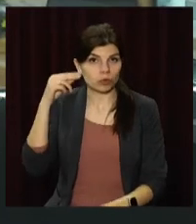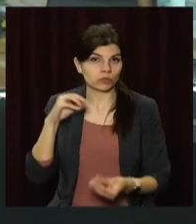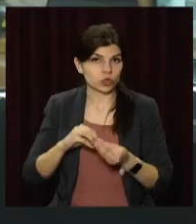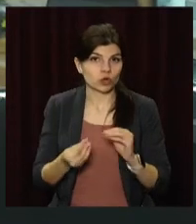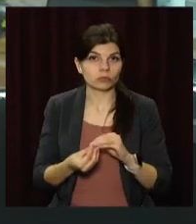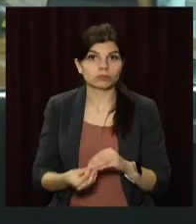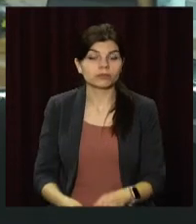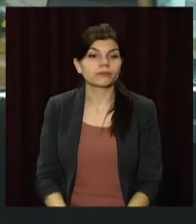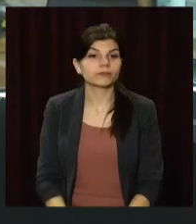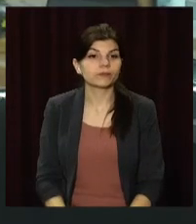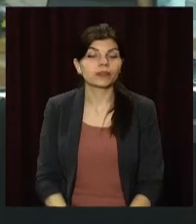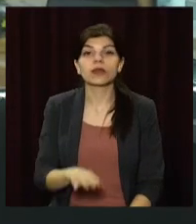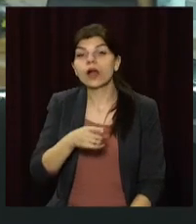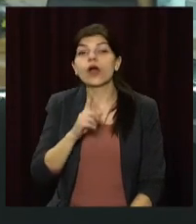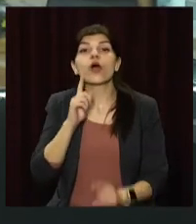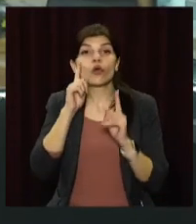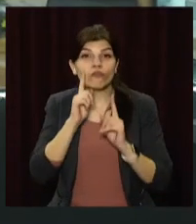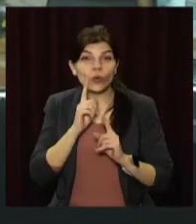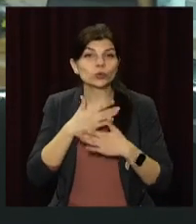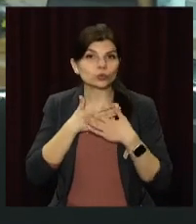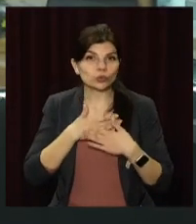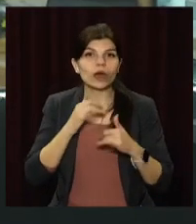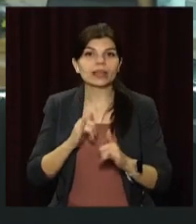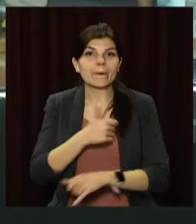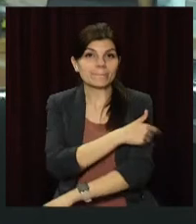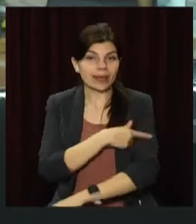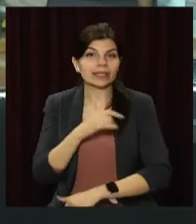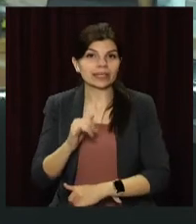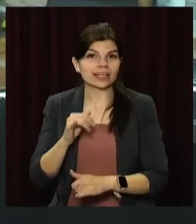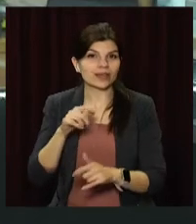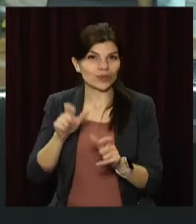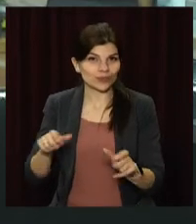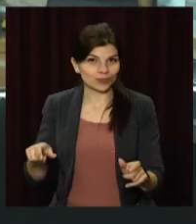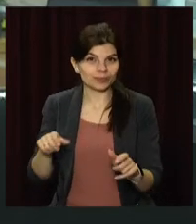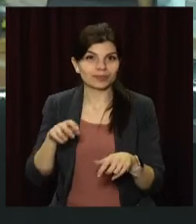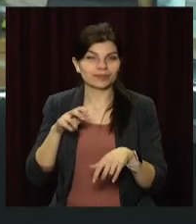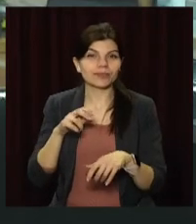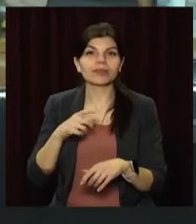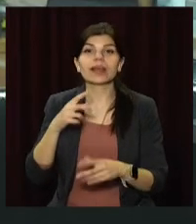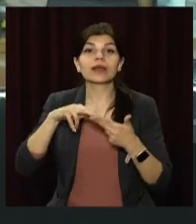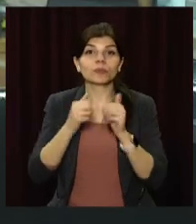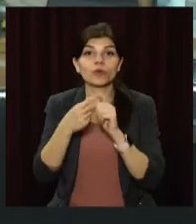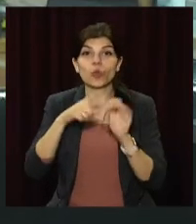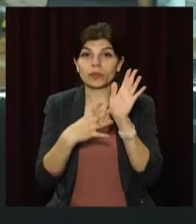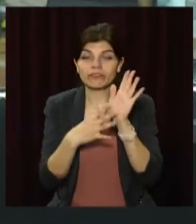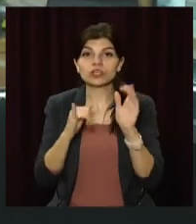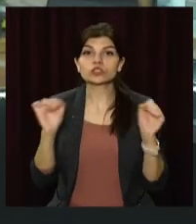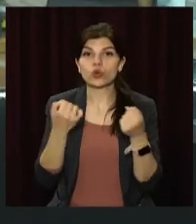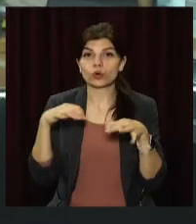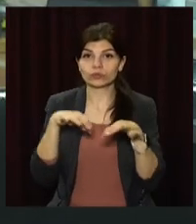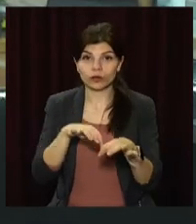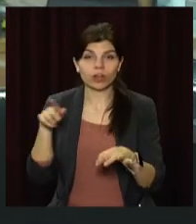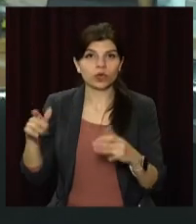Комфорт та зручність для медиків і пацієнтів у двох лікарнях Кам'янського, номер 9 та швидкої допомоги